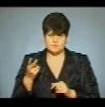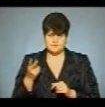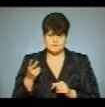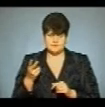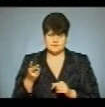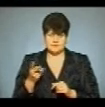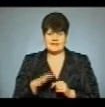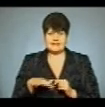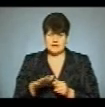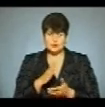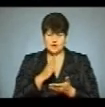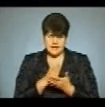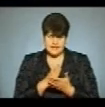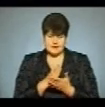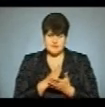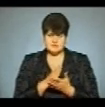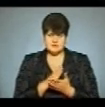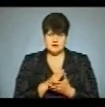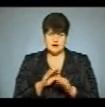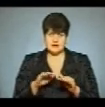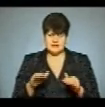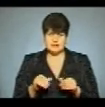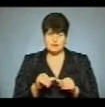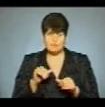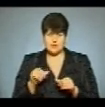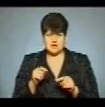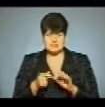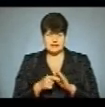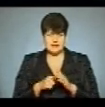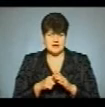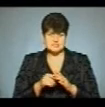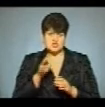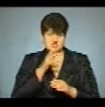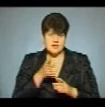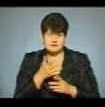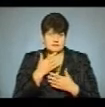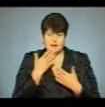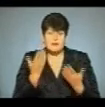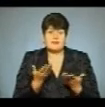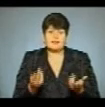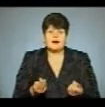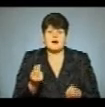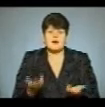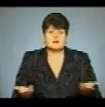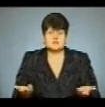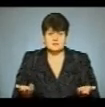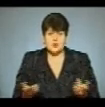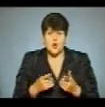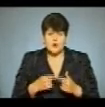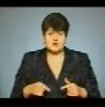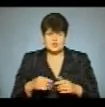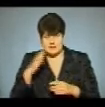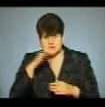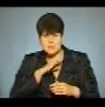територія є, а дітям в позакласний час немає де гратися. Організувалися